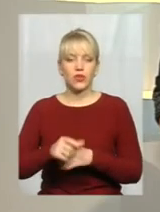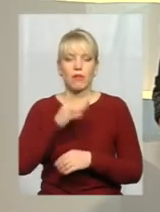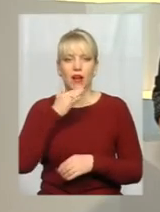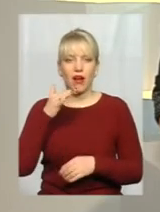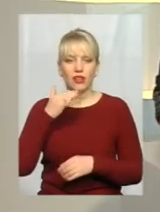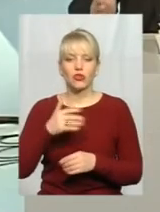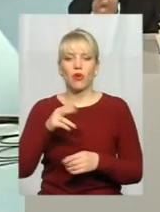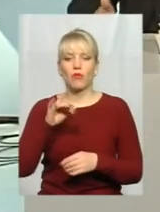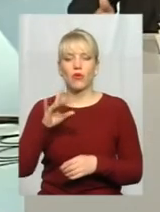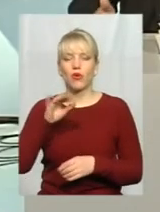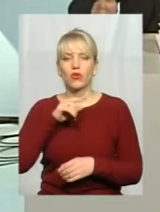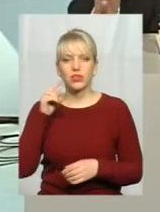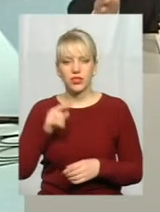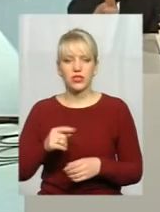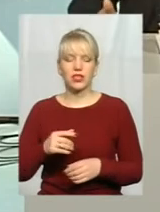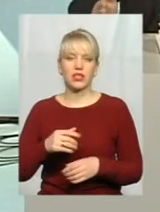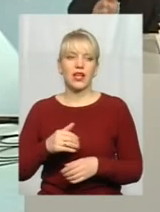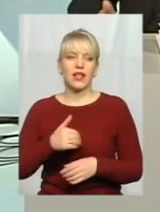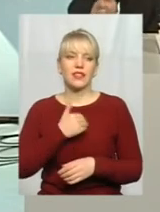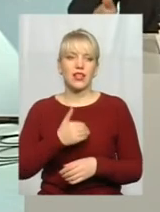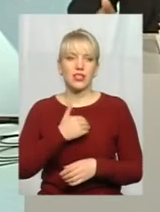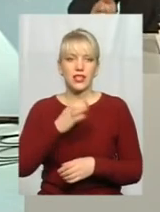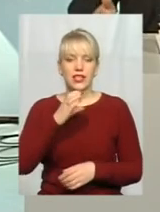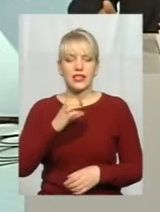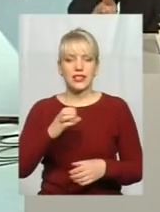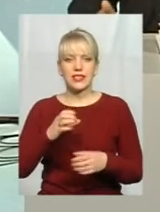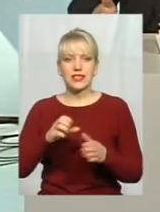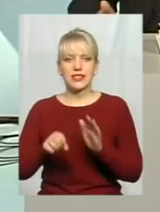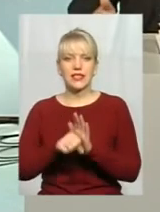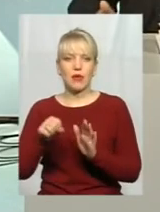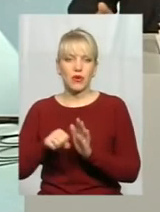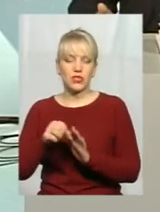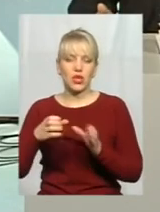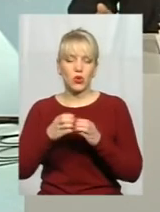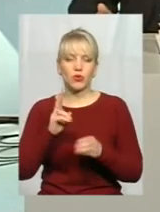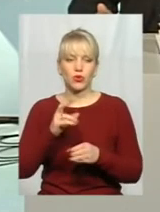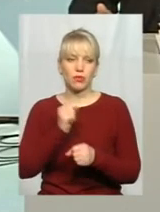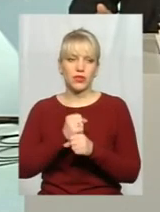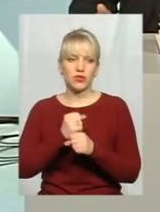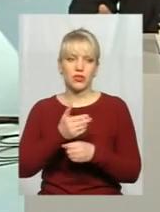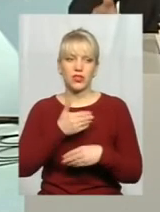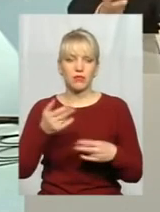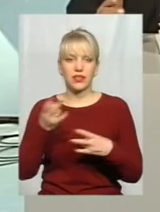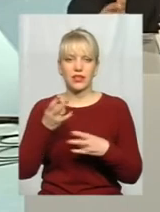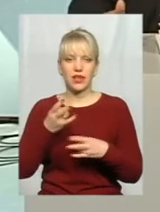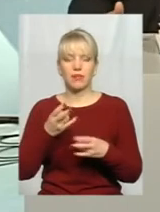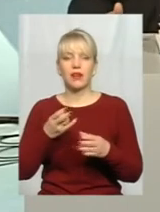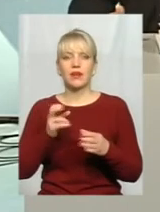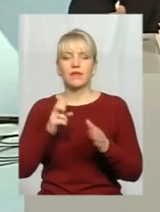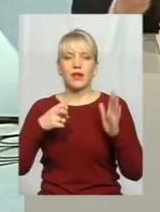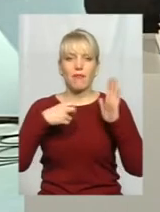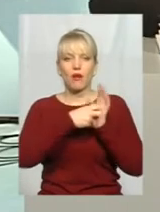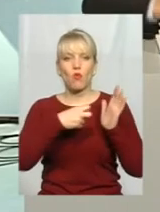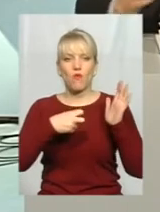проросійсько налаштованих сепарських груп, які зараз чисто працюють. І ми мусимо маркувати, я, як